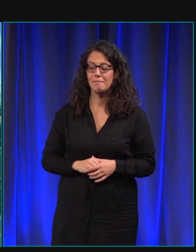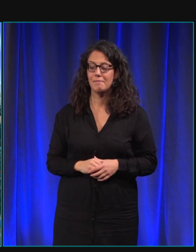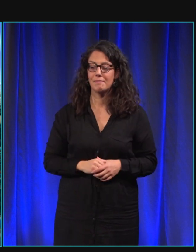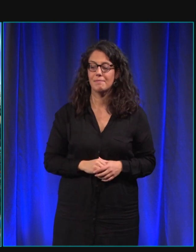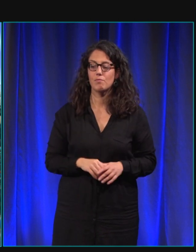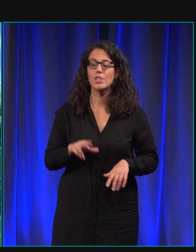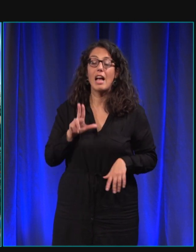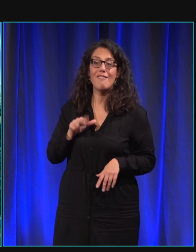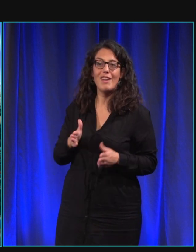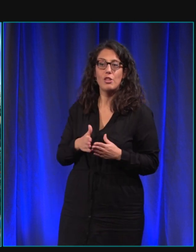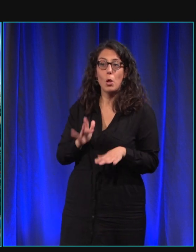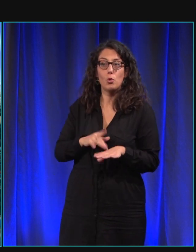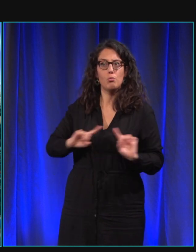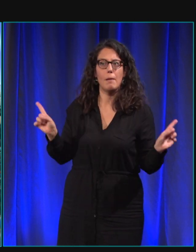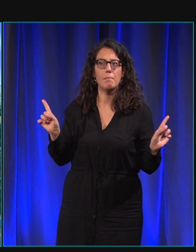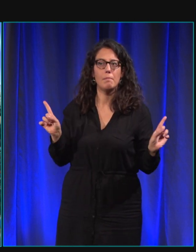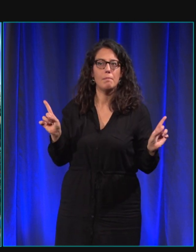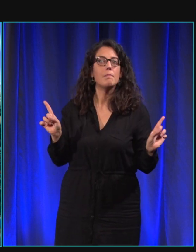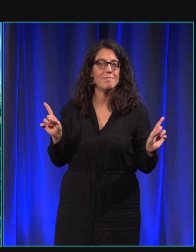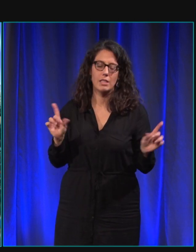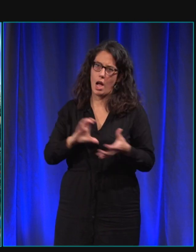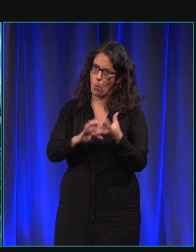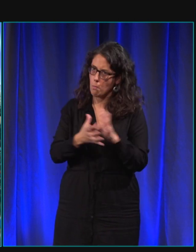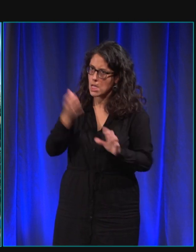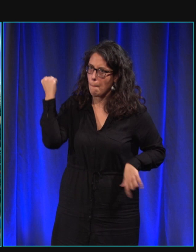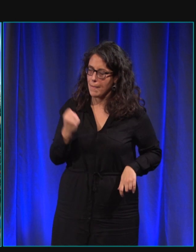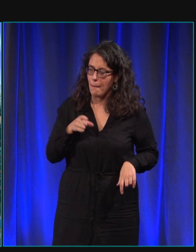Donc là, je vais lui demander de ne pas toucher. l'exercice le plus compliqué.